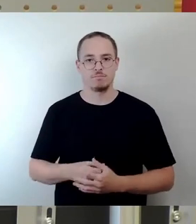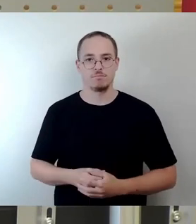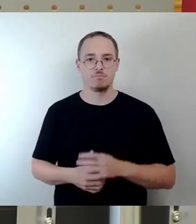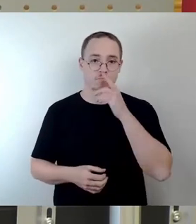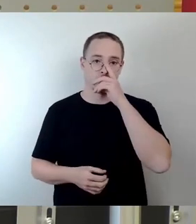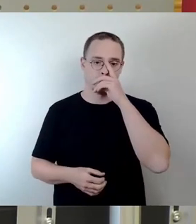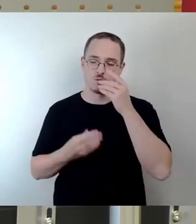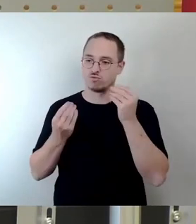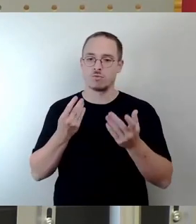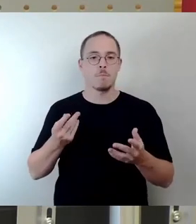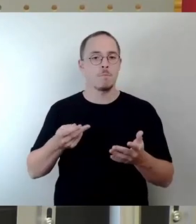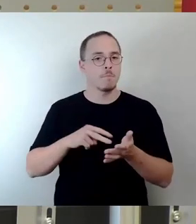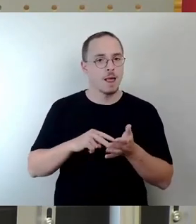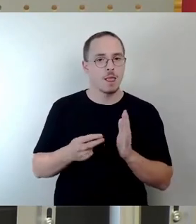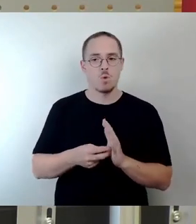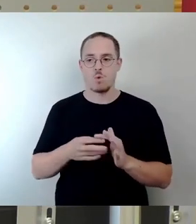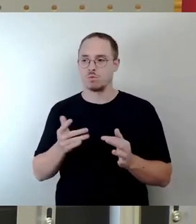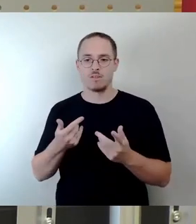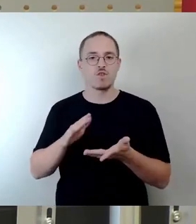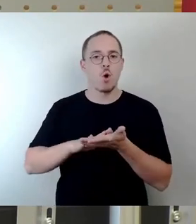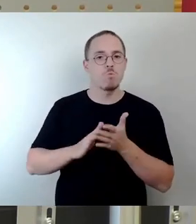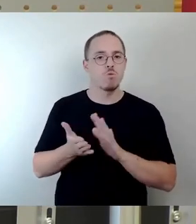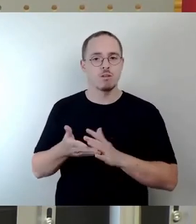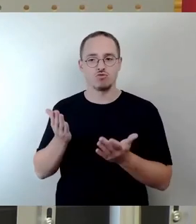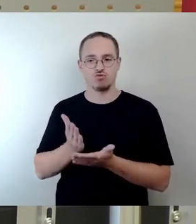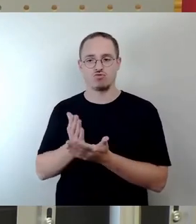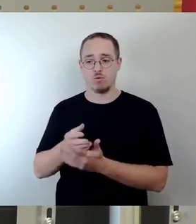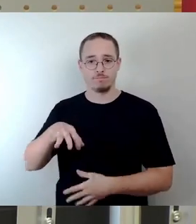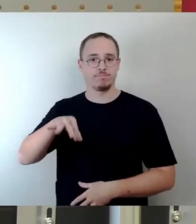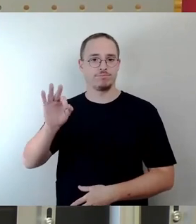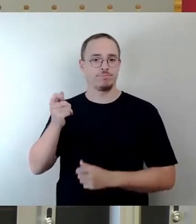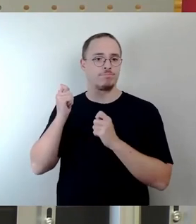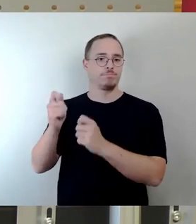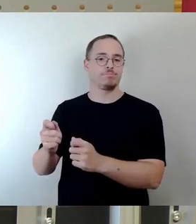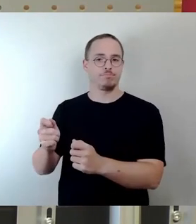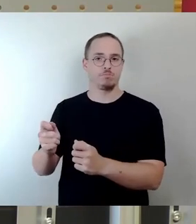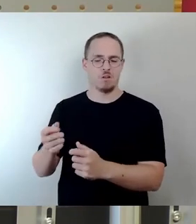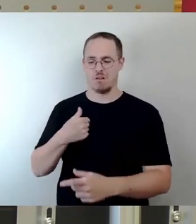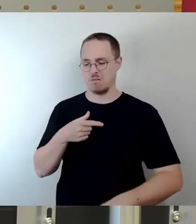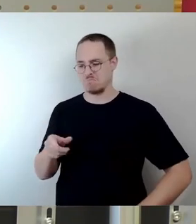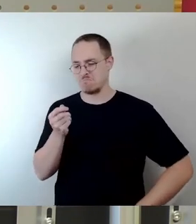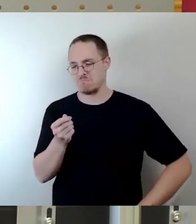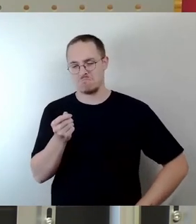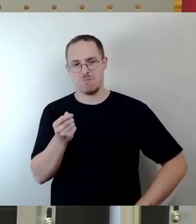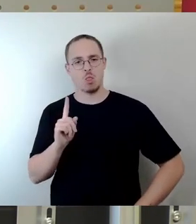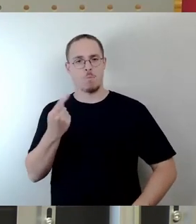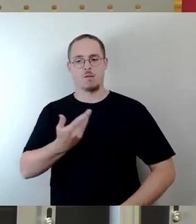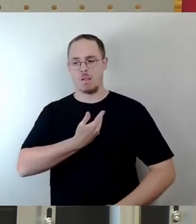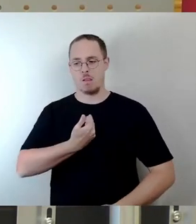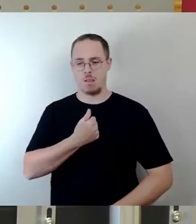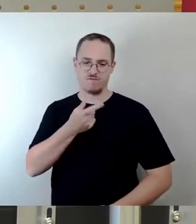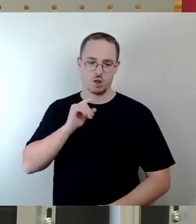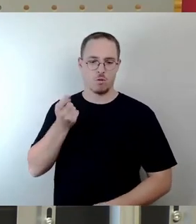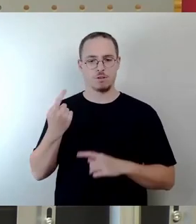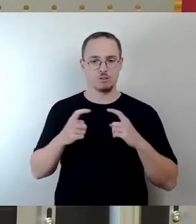weniger Jahre immer wieder hinterfragt und dann nochmals geändert und erneut dem Stadtrat zur Vorlage gegeben. Und dann nochmals geändert und